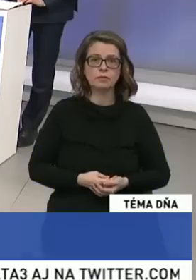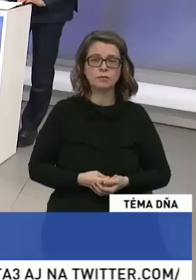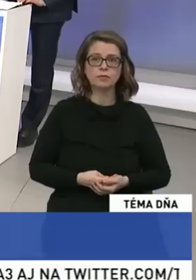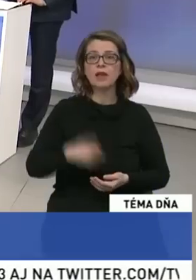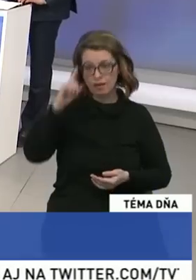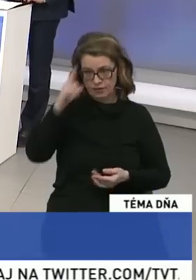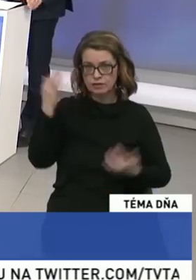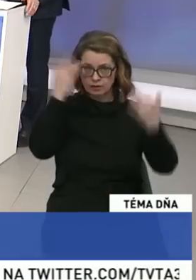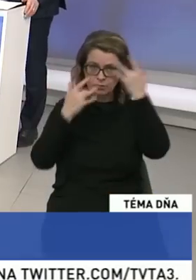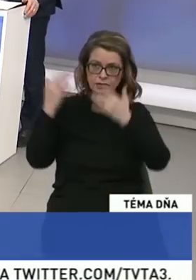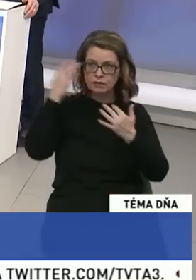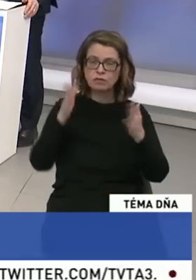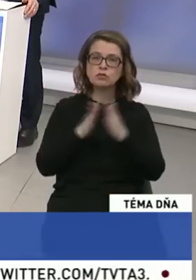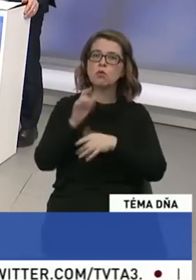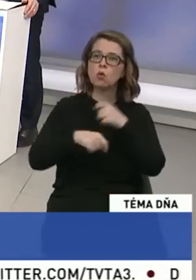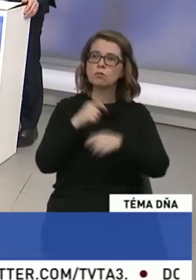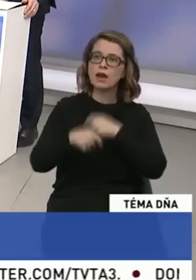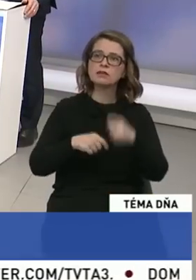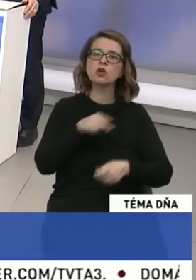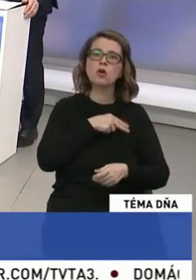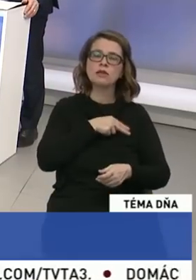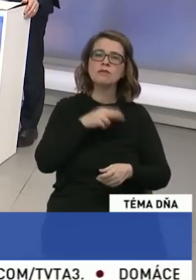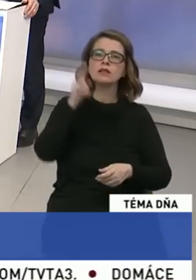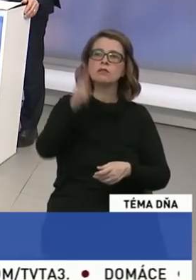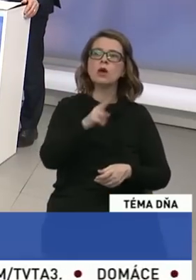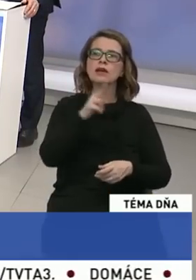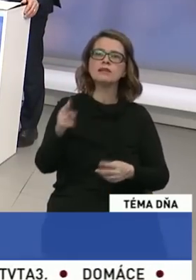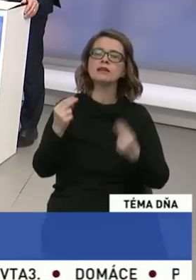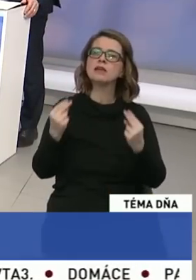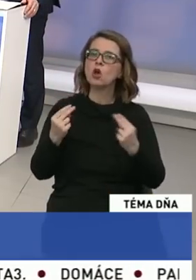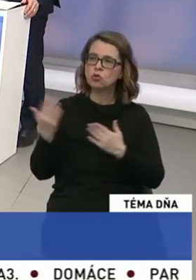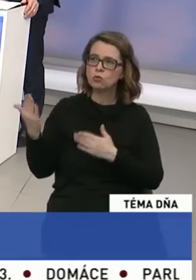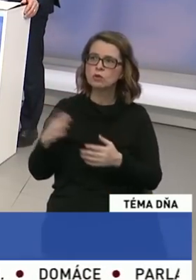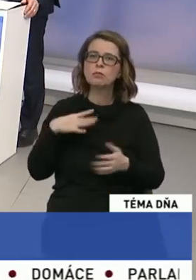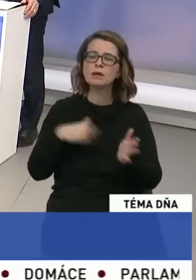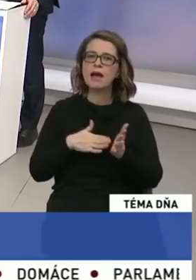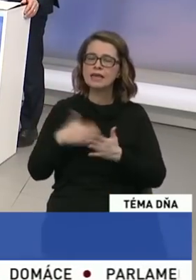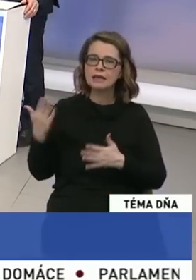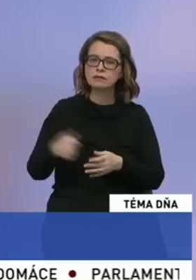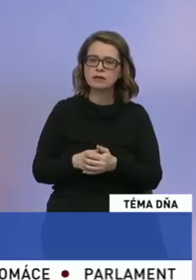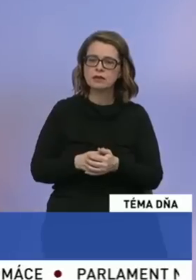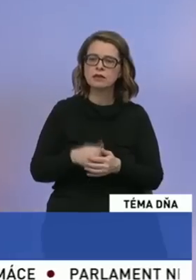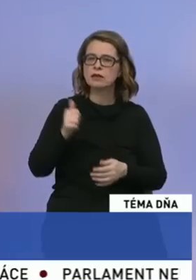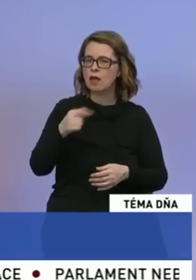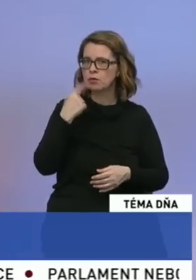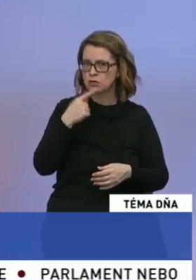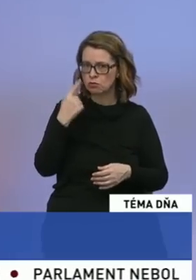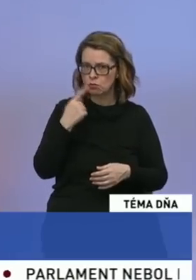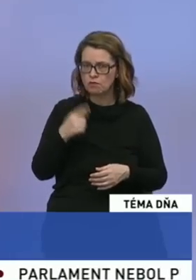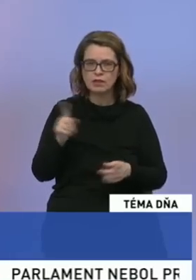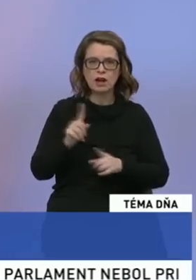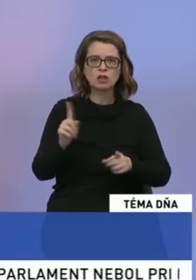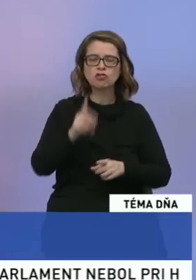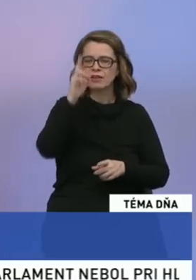predstaviť spoluprácu na báze konzervativizmu a kresťanských hodnot? V prvom rade by som možno naznačil, že nejde o